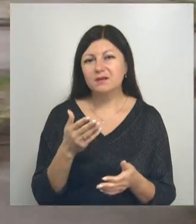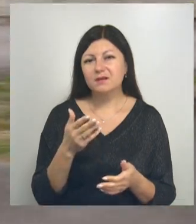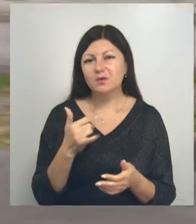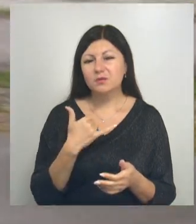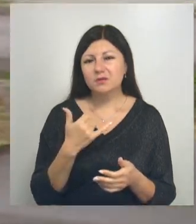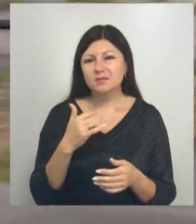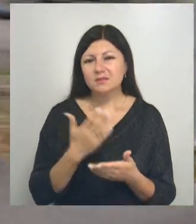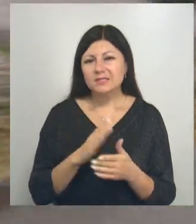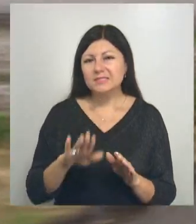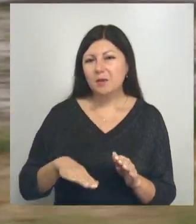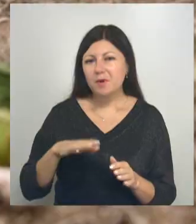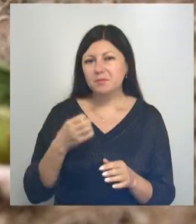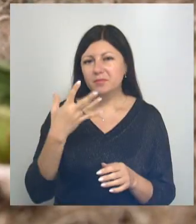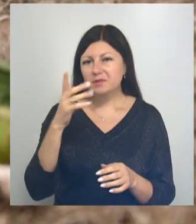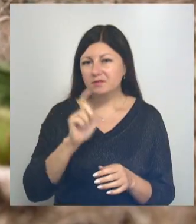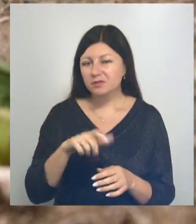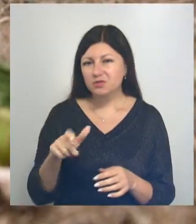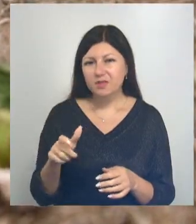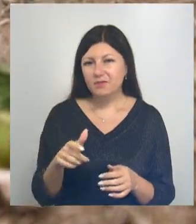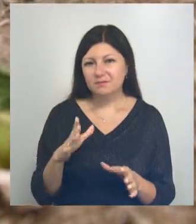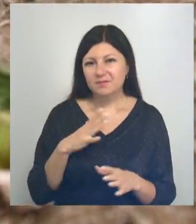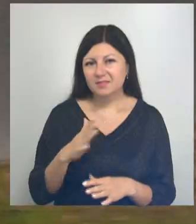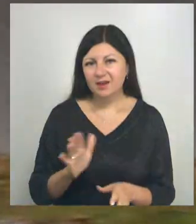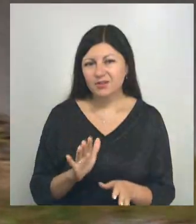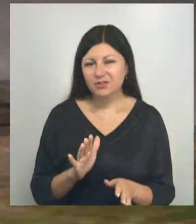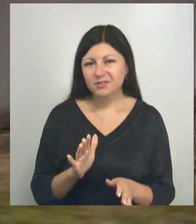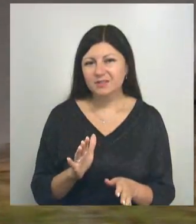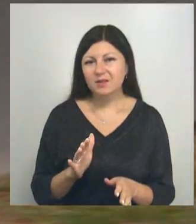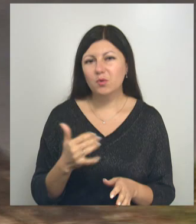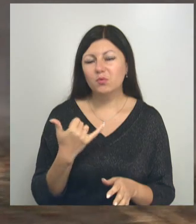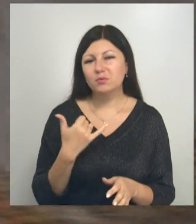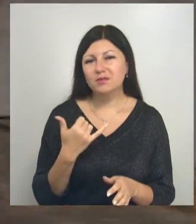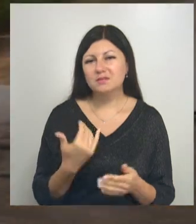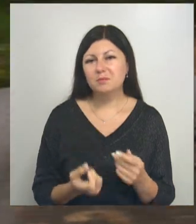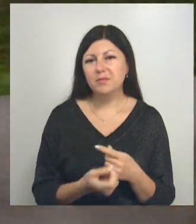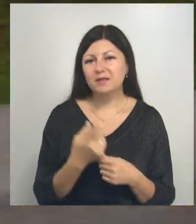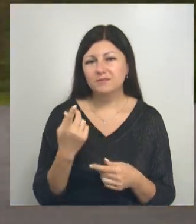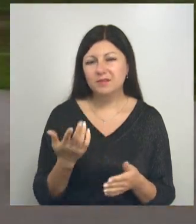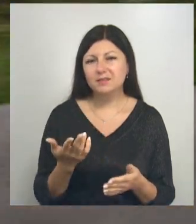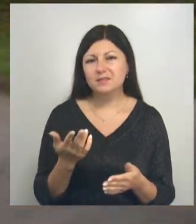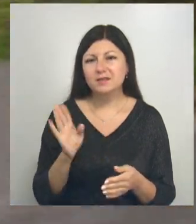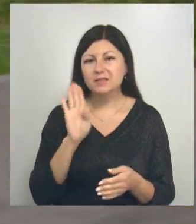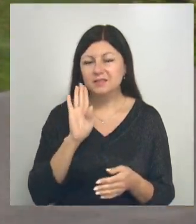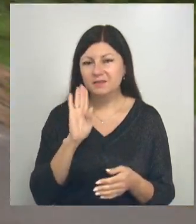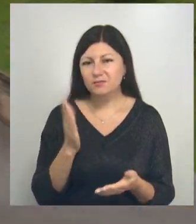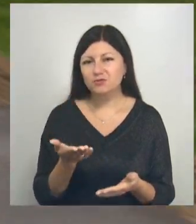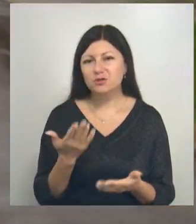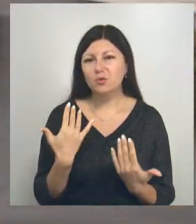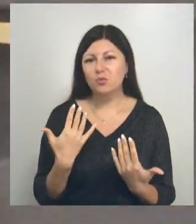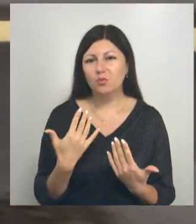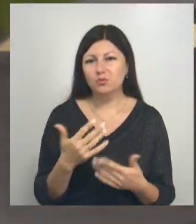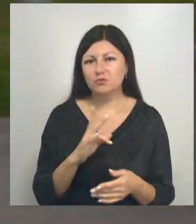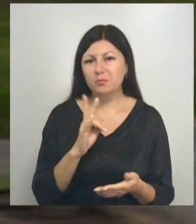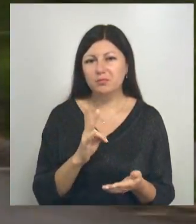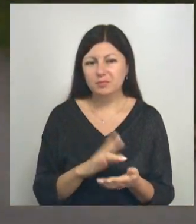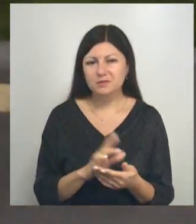самокатов 15 человек, просто неожиданно. У нас появились девушки, уже прямо на